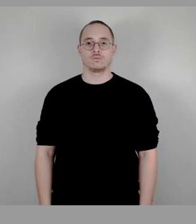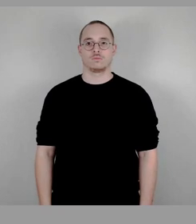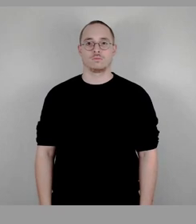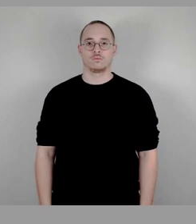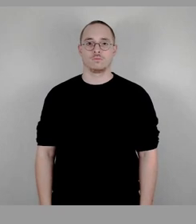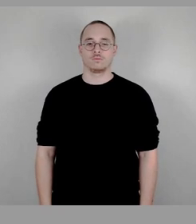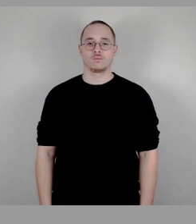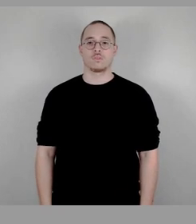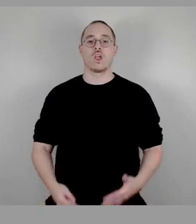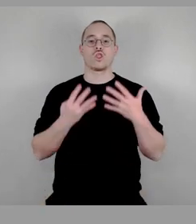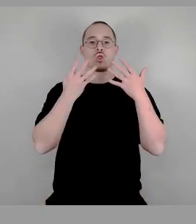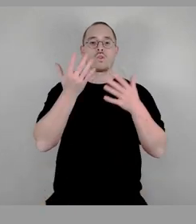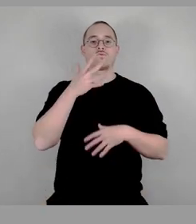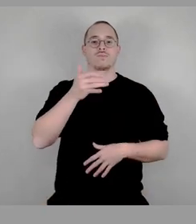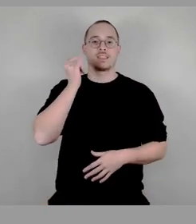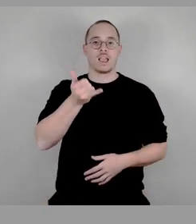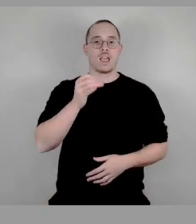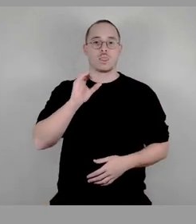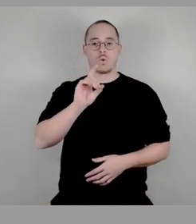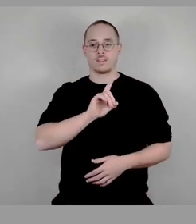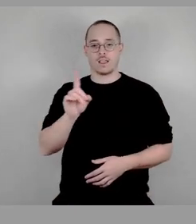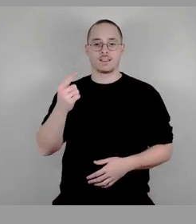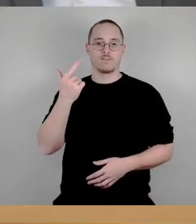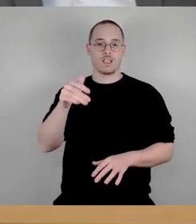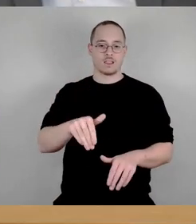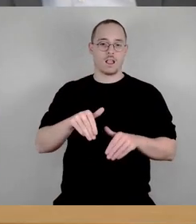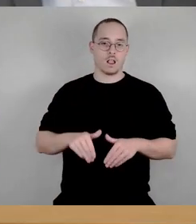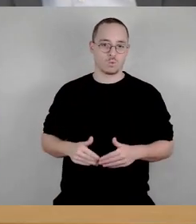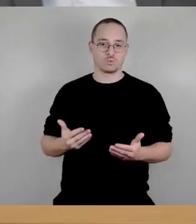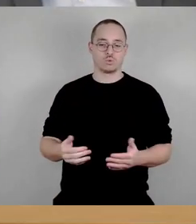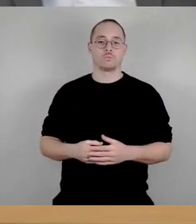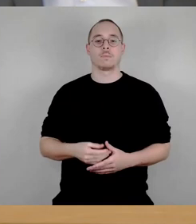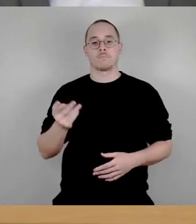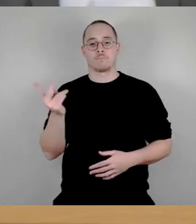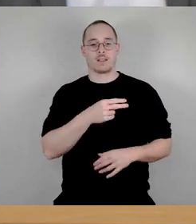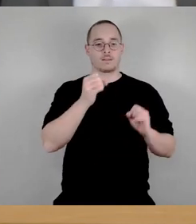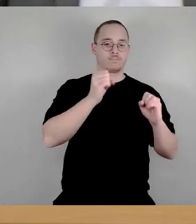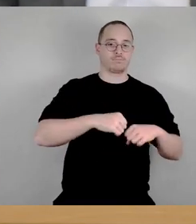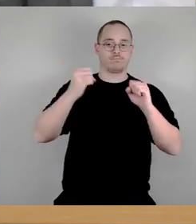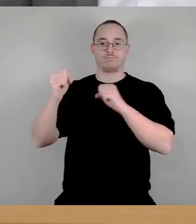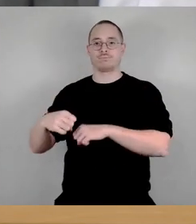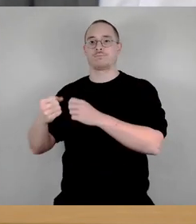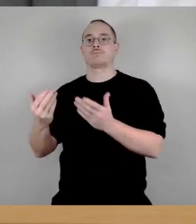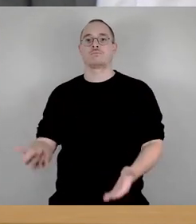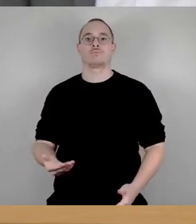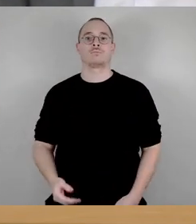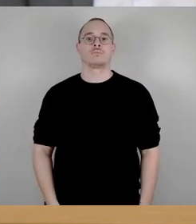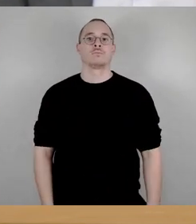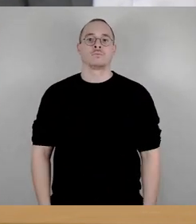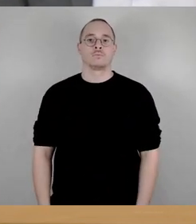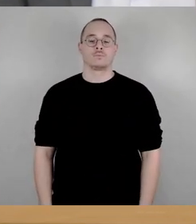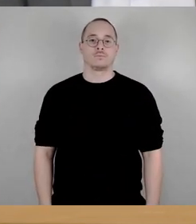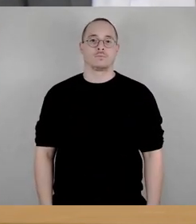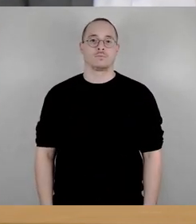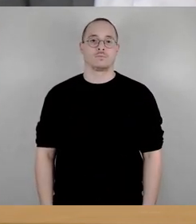59 Ja-Stimmen, keine Nein, zwei Enthaltungen. Damit ebenso beschlossen. Das